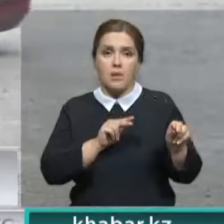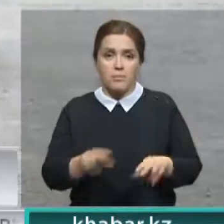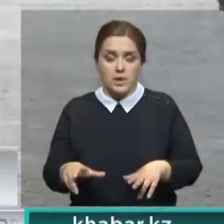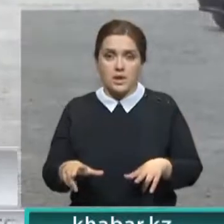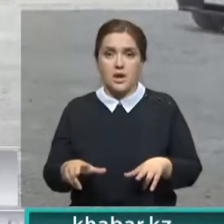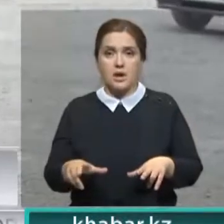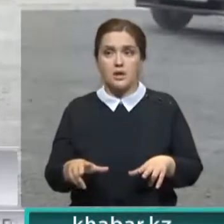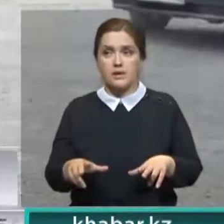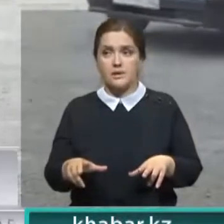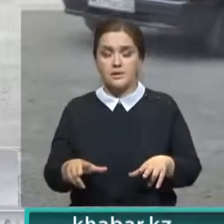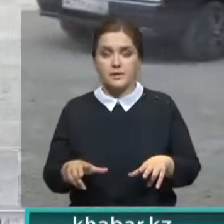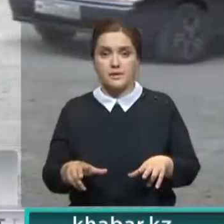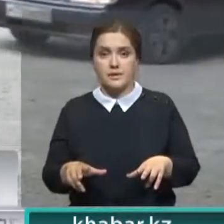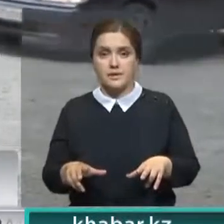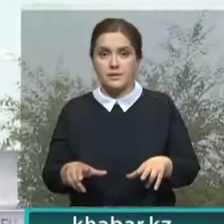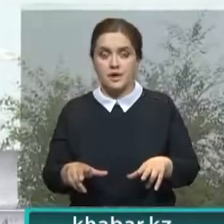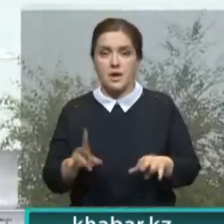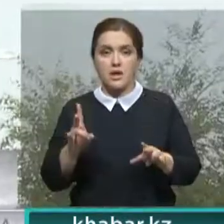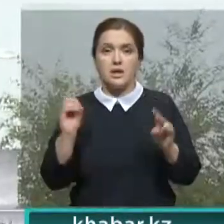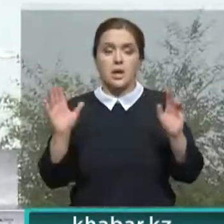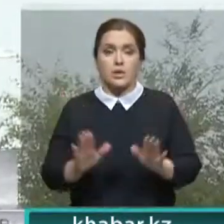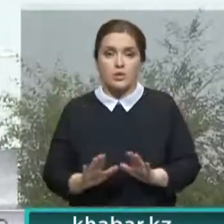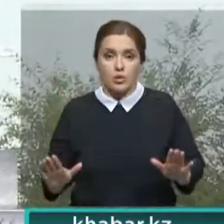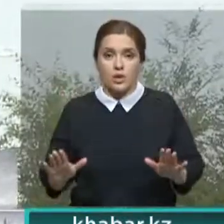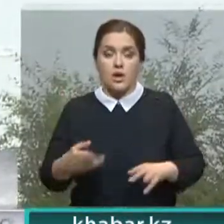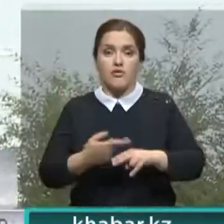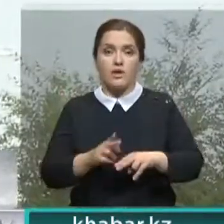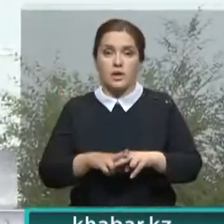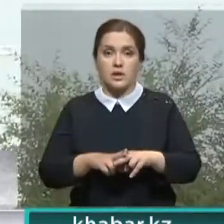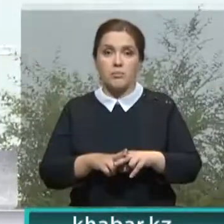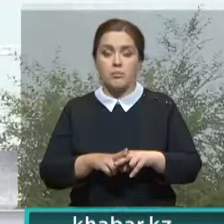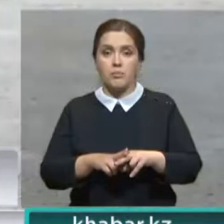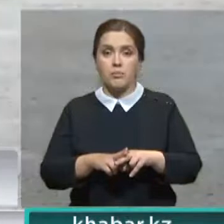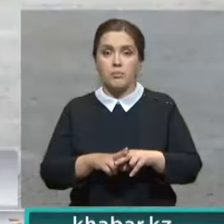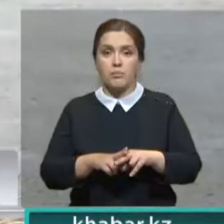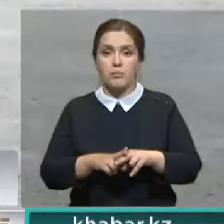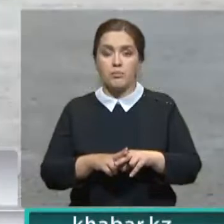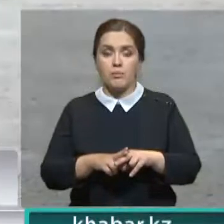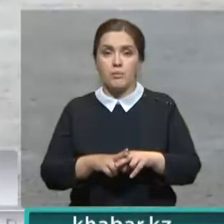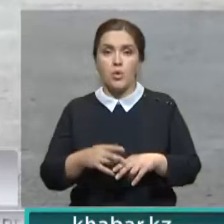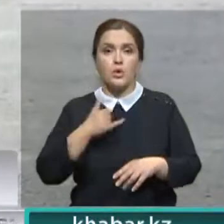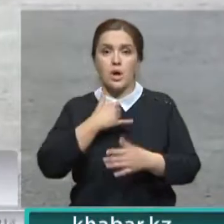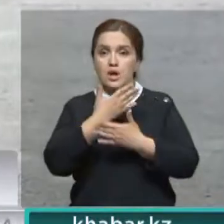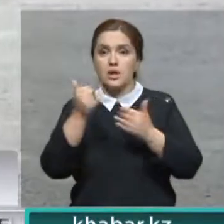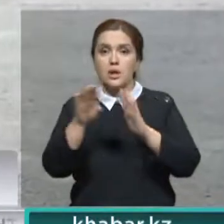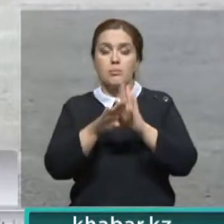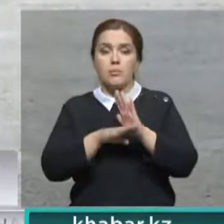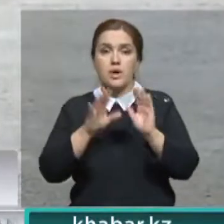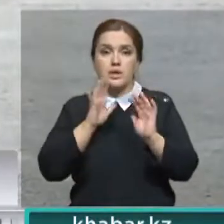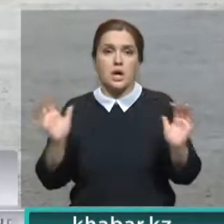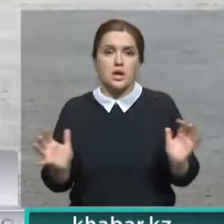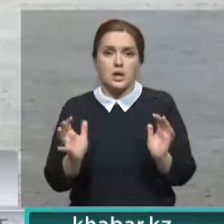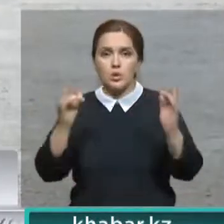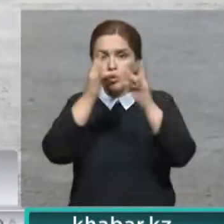краеведческого общества, не только в этом здании. Беда в том, что у нас в городе нет программы сохранения культурного